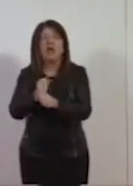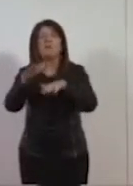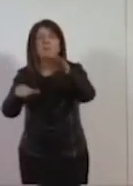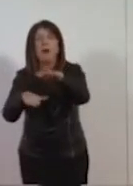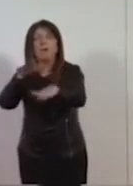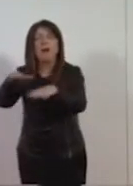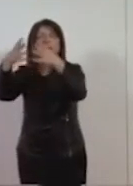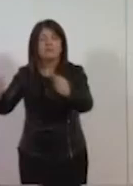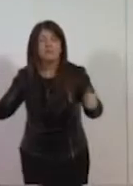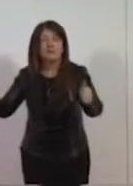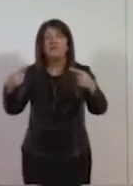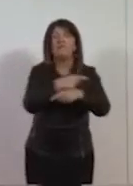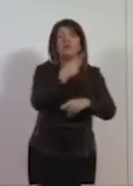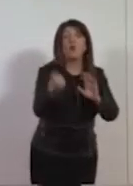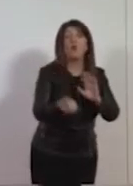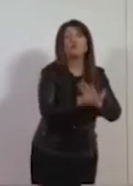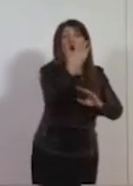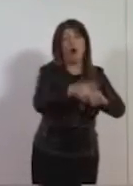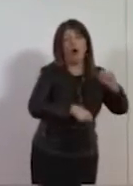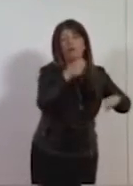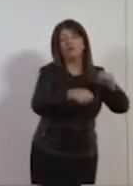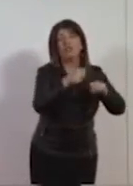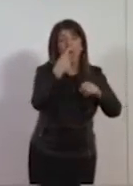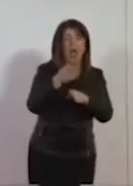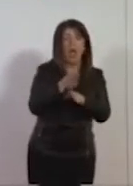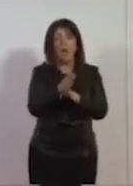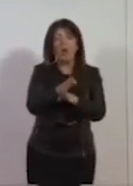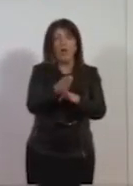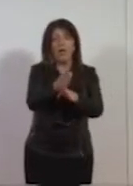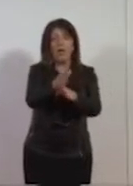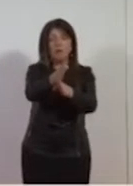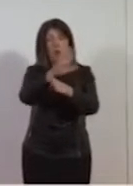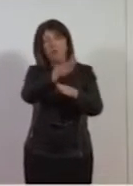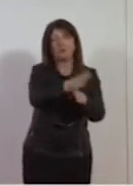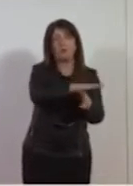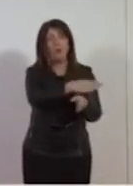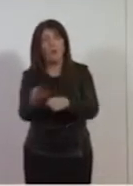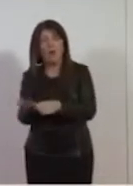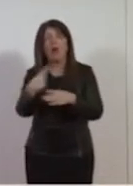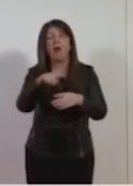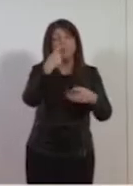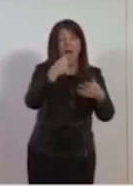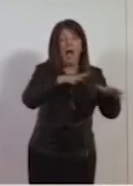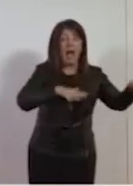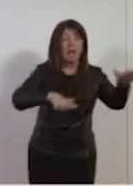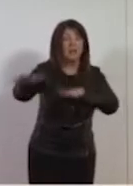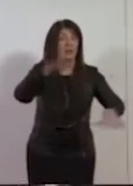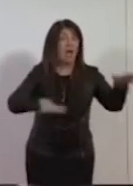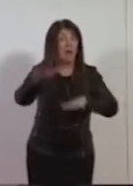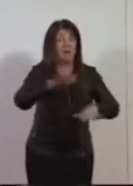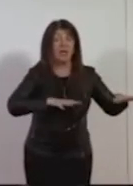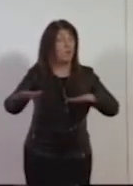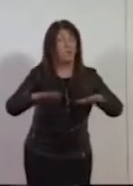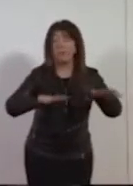quelle di oggi, sono imprese ciclista. Hanno sempre bisogno di un equilibrio per stare dritta, ma sono dinamiche, debbono muoversi sempre. Se si